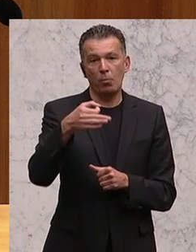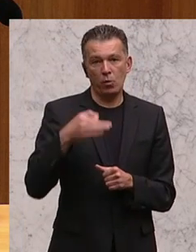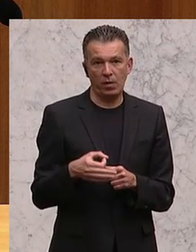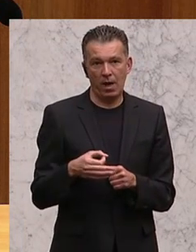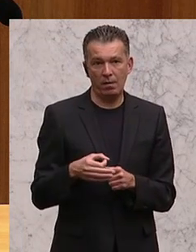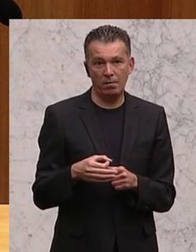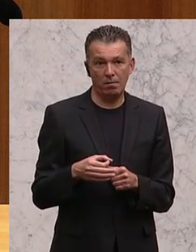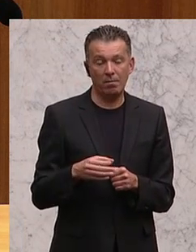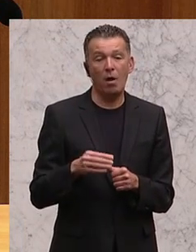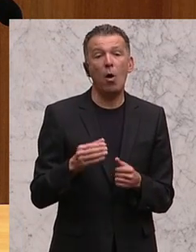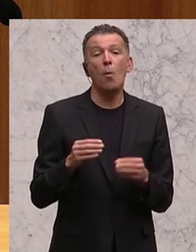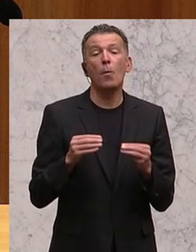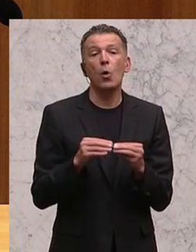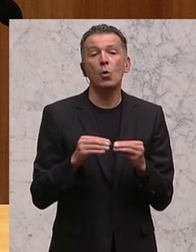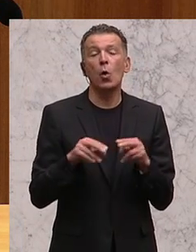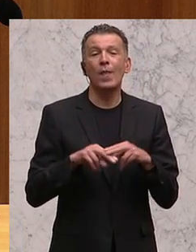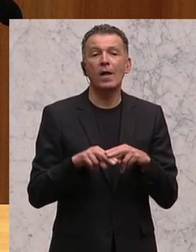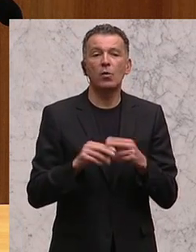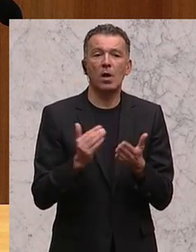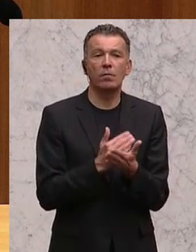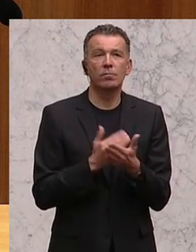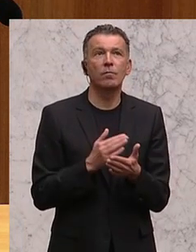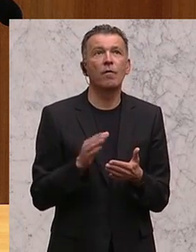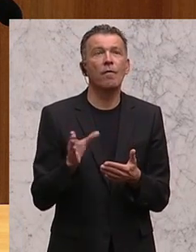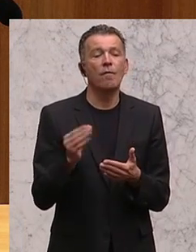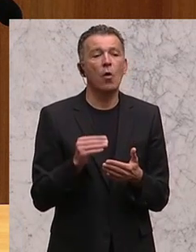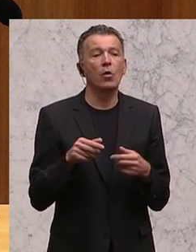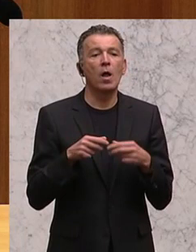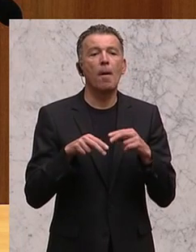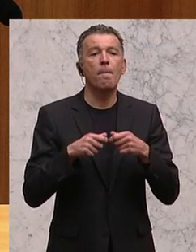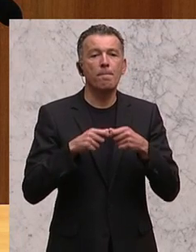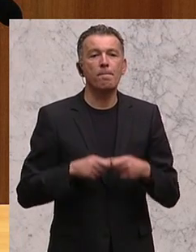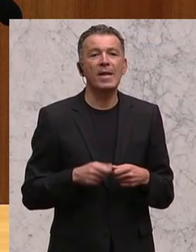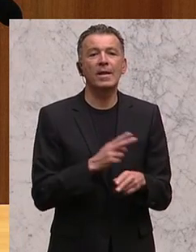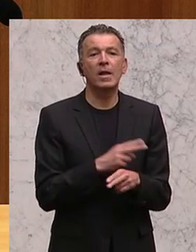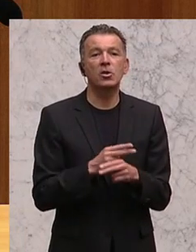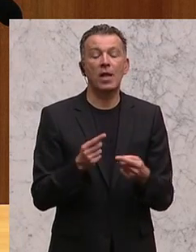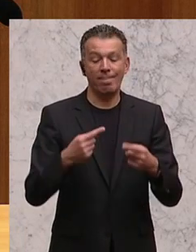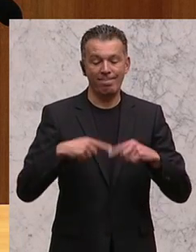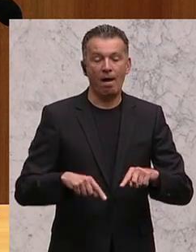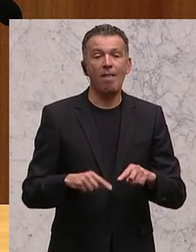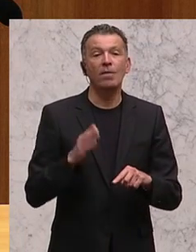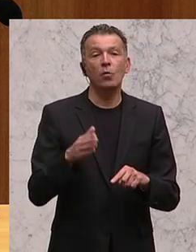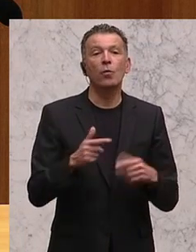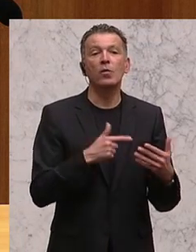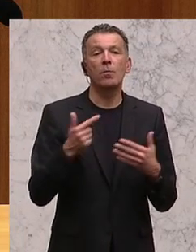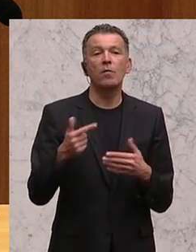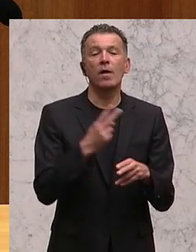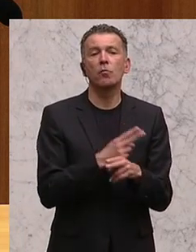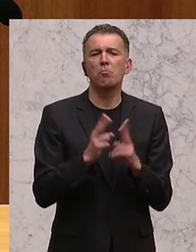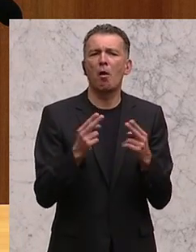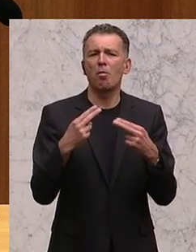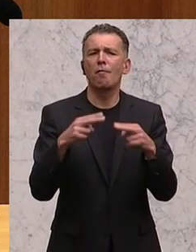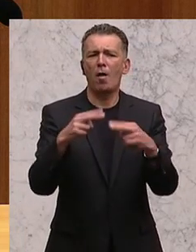des Bruttonationaleinkommens der Mitgliedstaaten, dann eben 27 weiterführen kann. Das würde